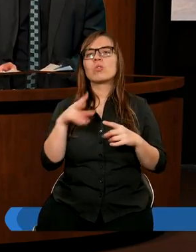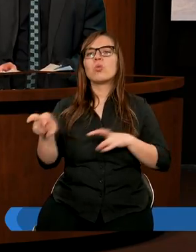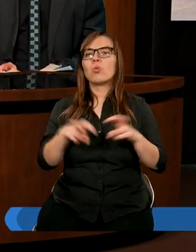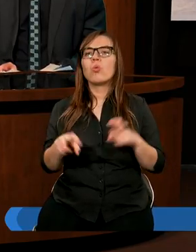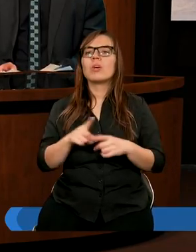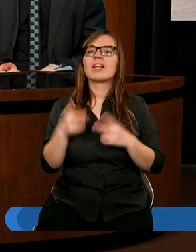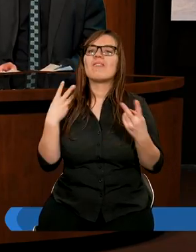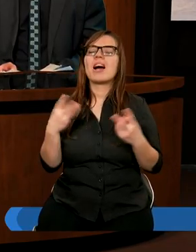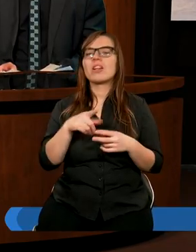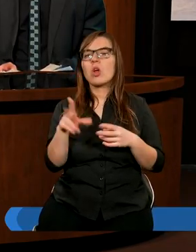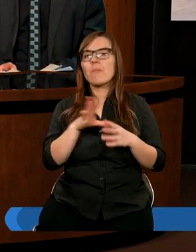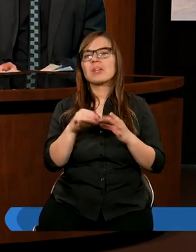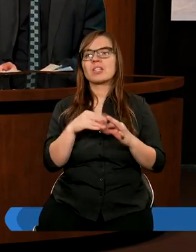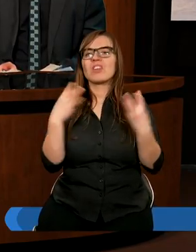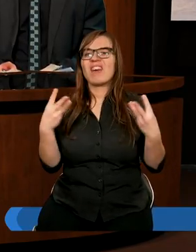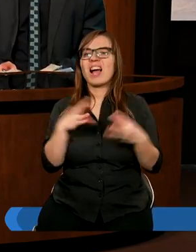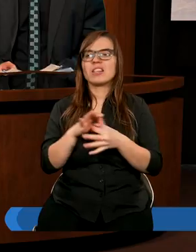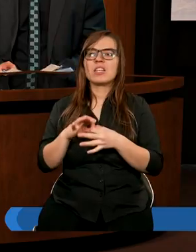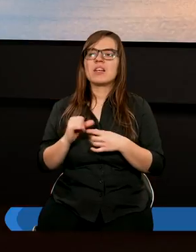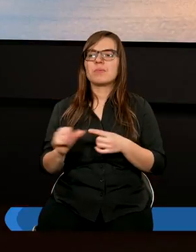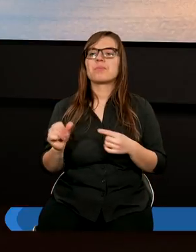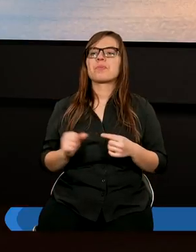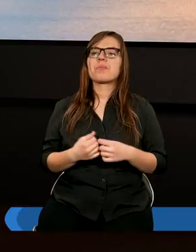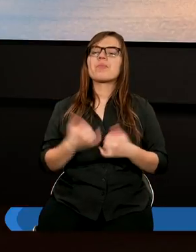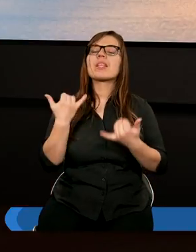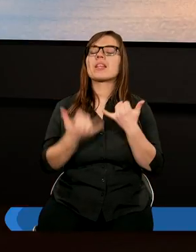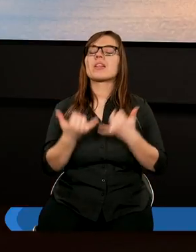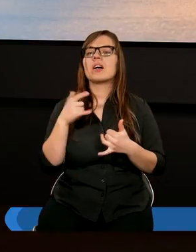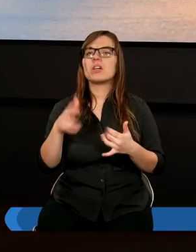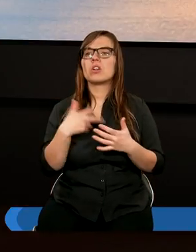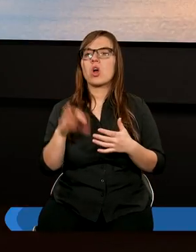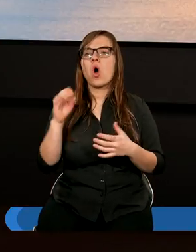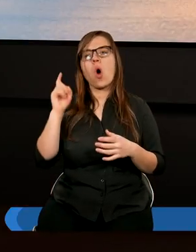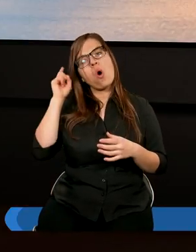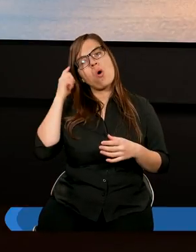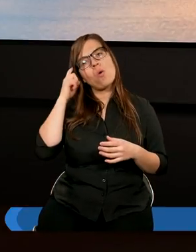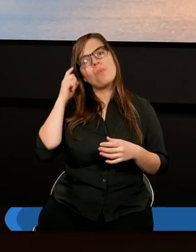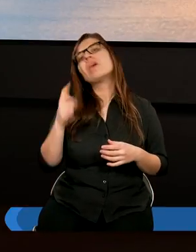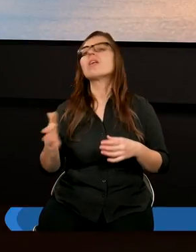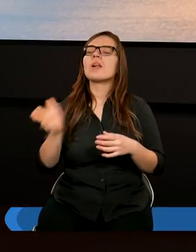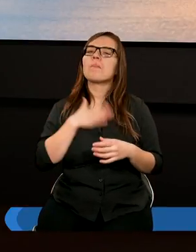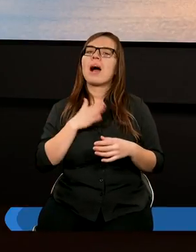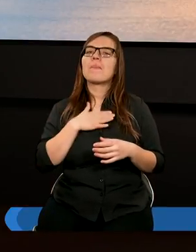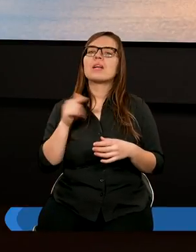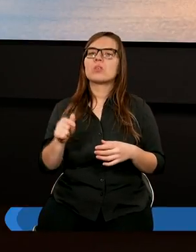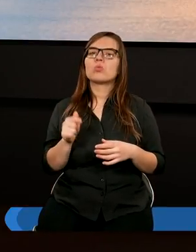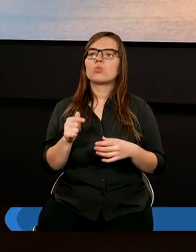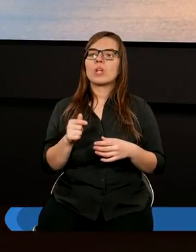Człowiek jest bardziej pogodny. Dobrze. A jeśli chodzi o umysł, mamy tutaj